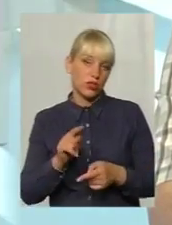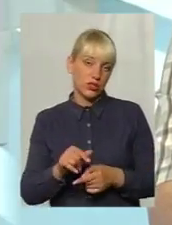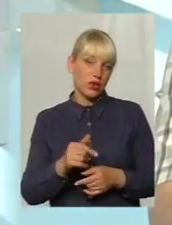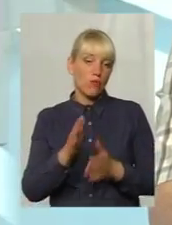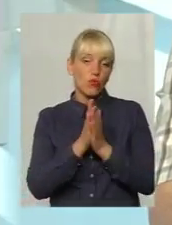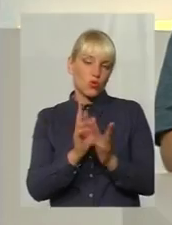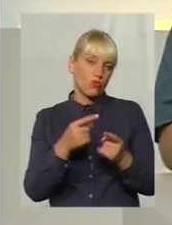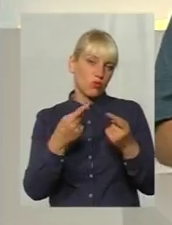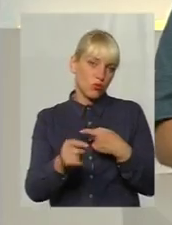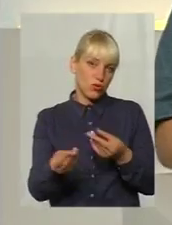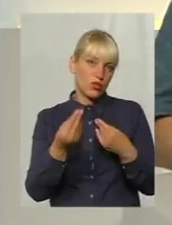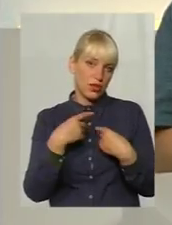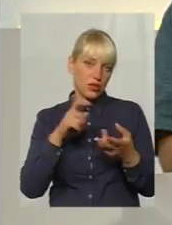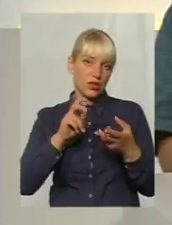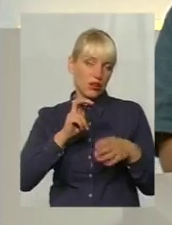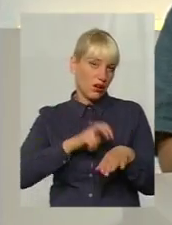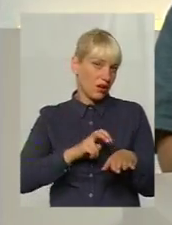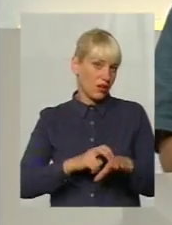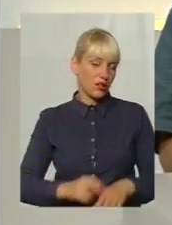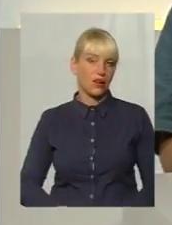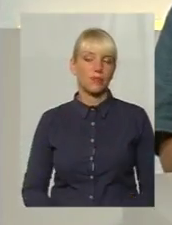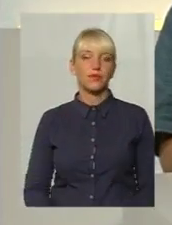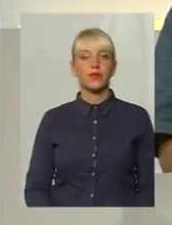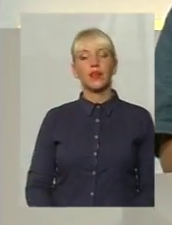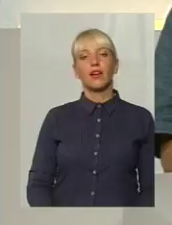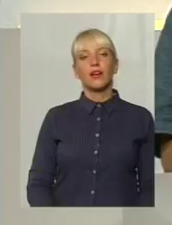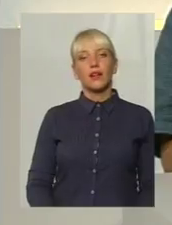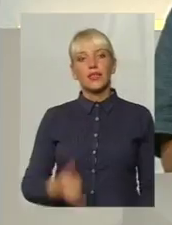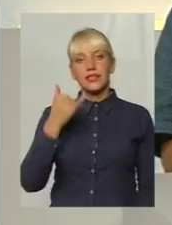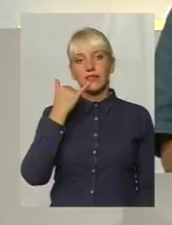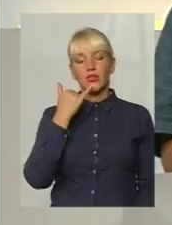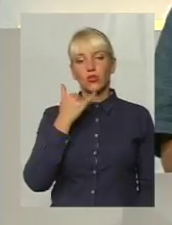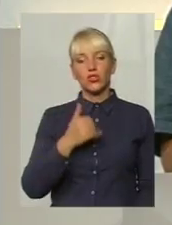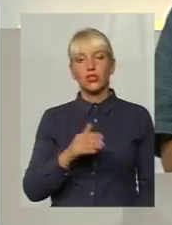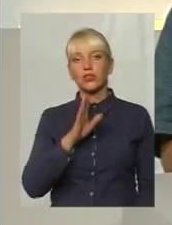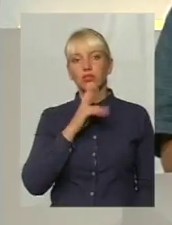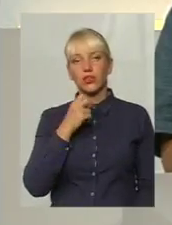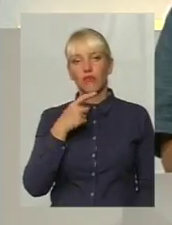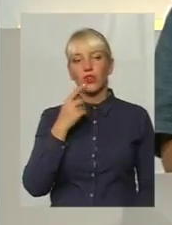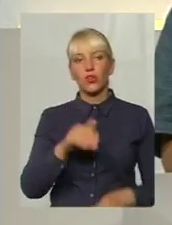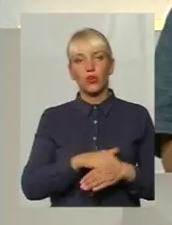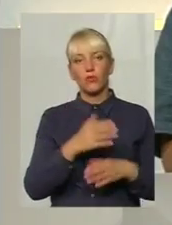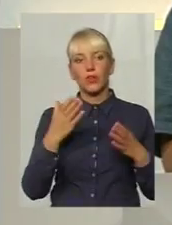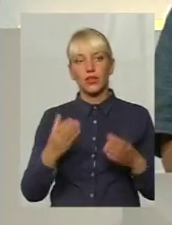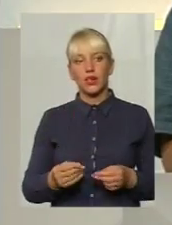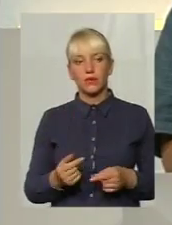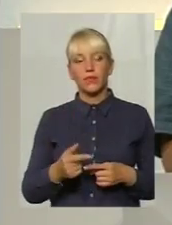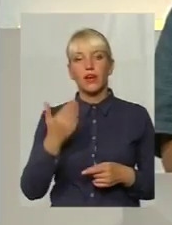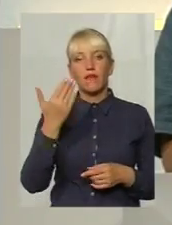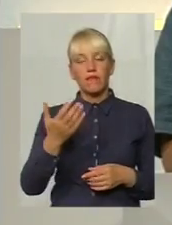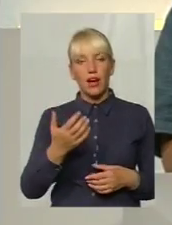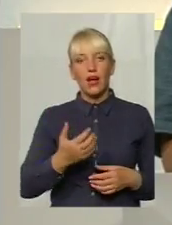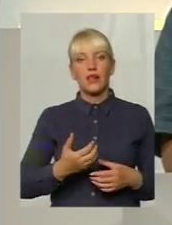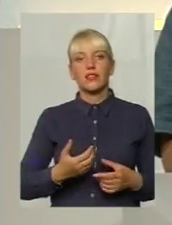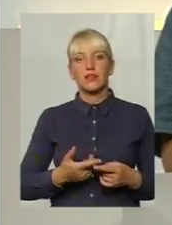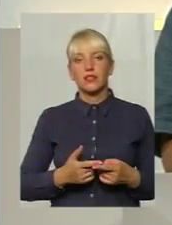Думаю, Борис Васильович, доступна поясня. У нас ще один дзвіночок. Доброго вечора. Доброго дня. Добрий. Вас требує